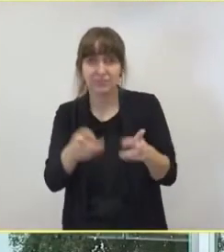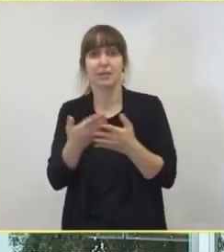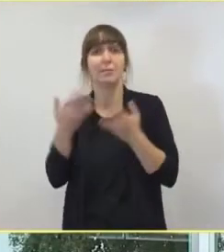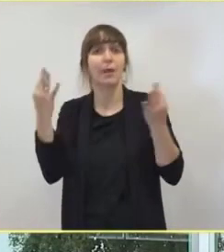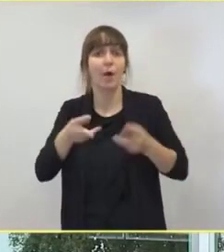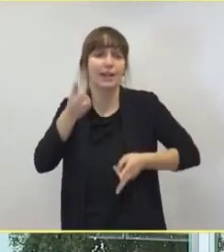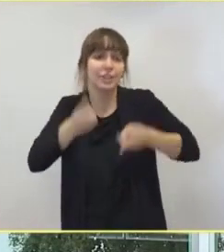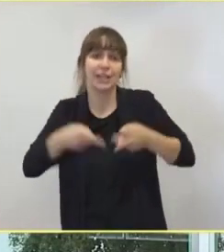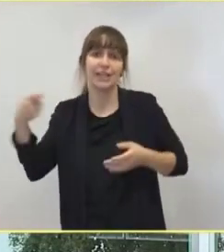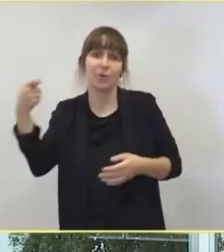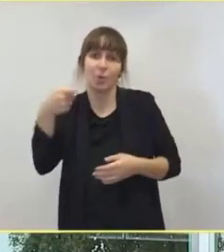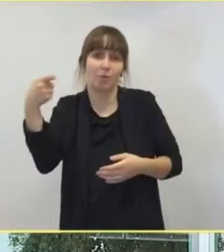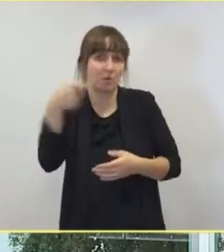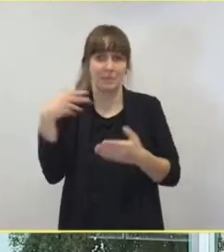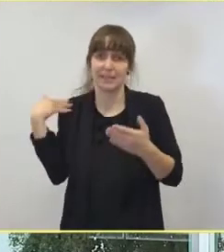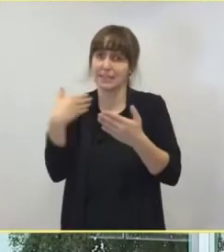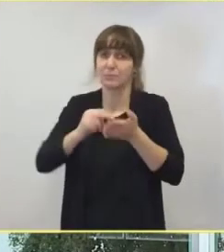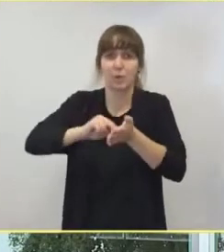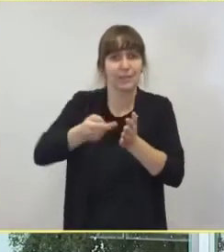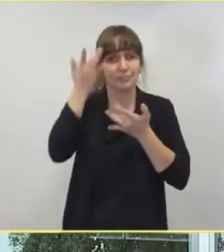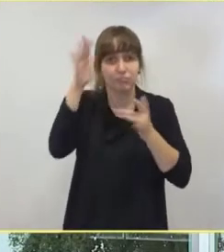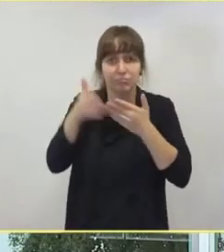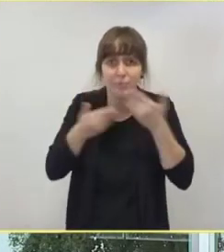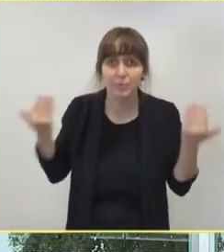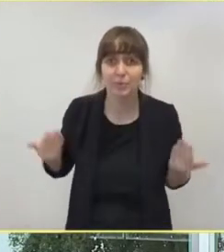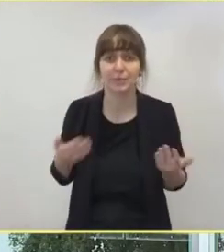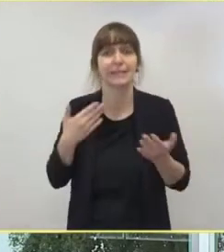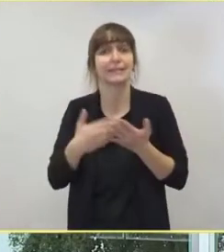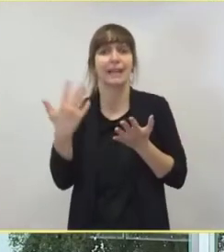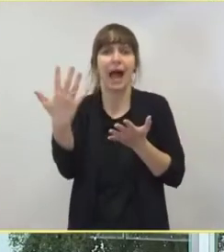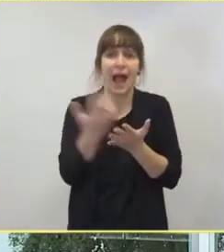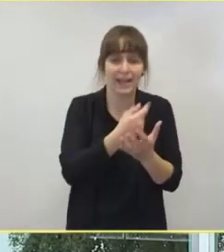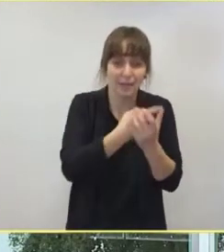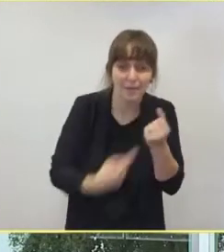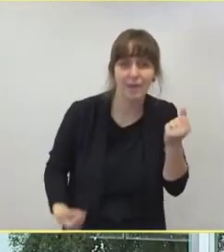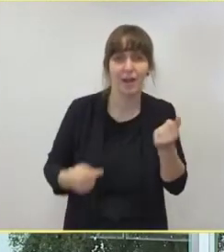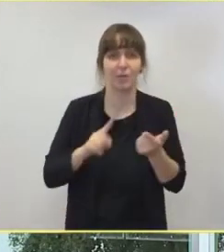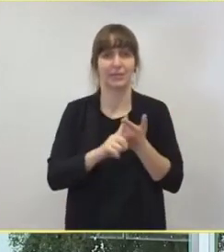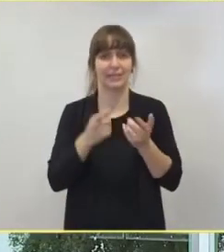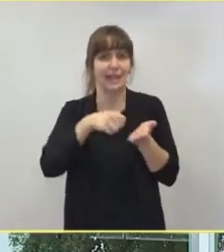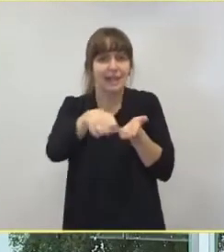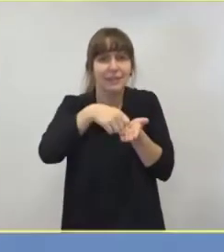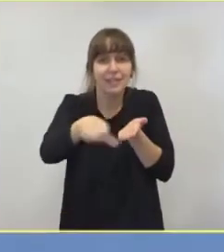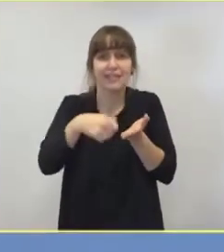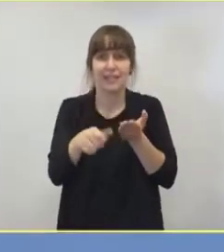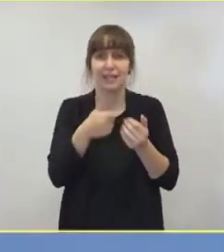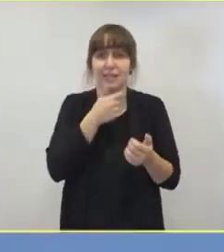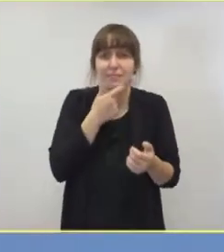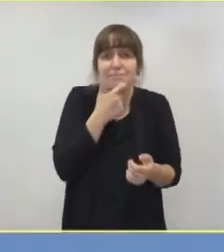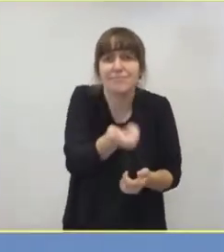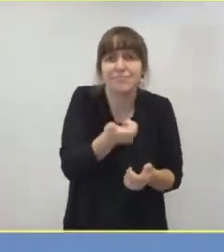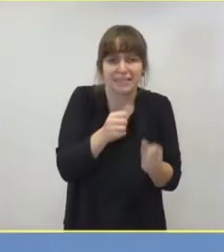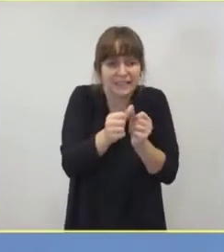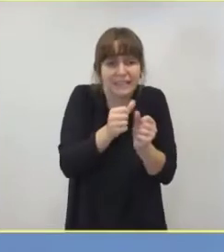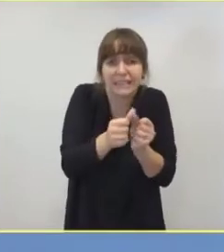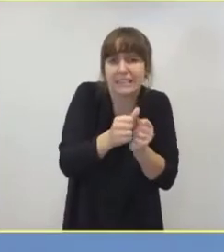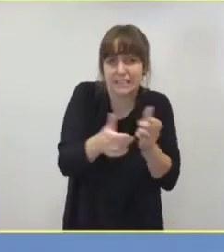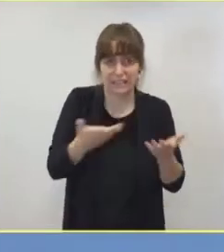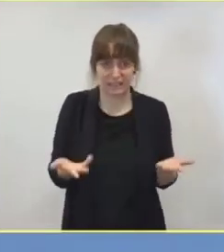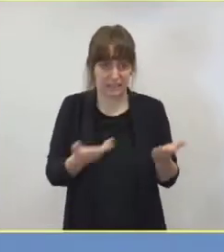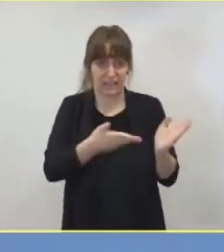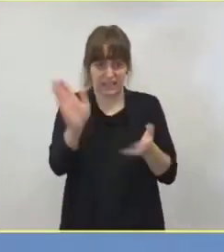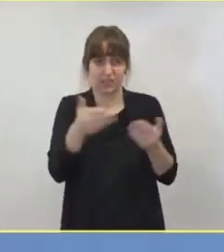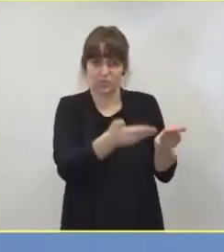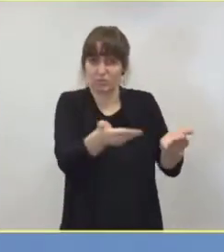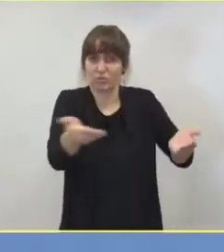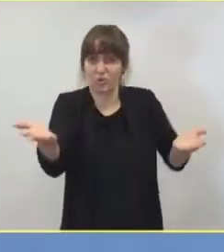Daher wird aus Sorge vor relevante Einnahmenverlusten und Liquiditätsengpässen derzeit in den meisten Kliniken